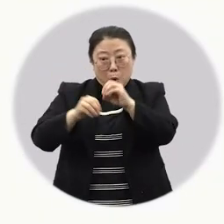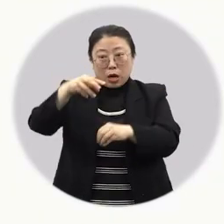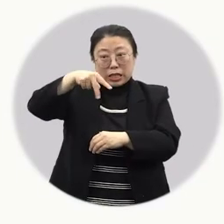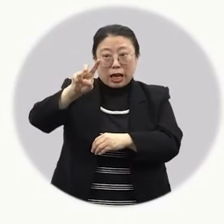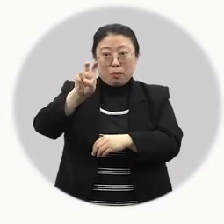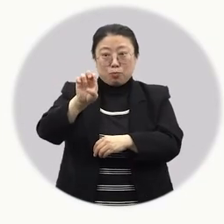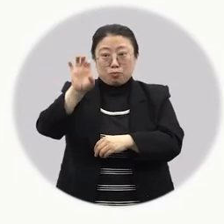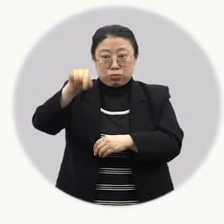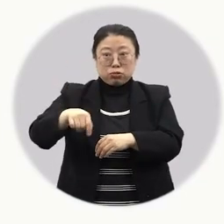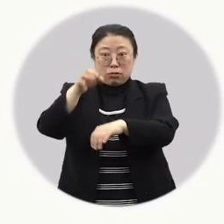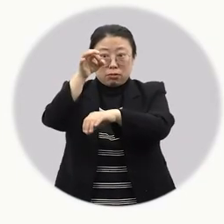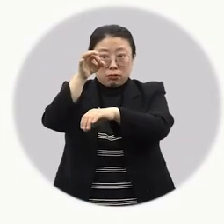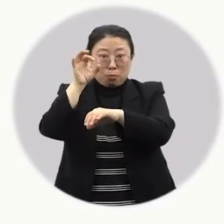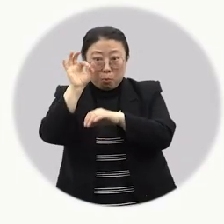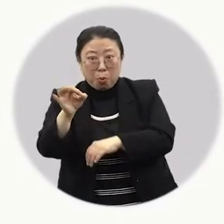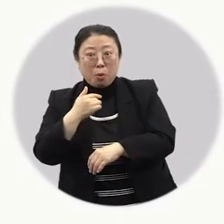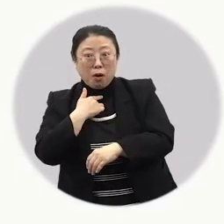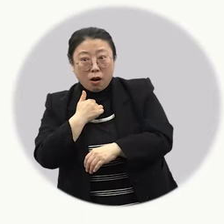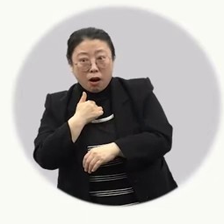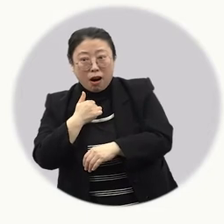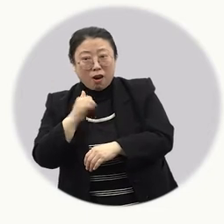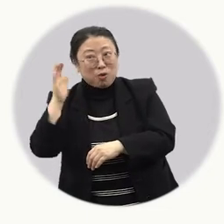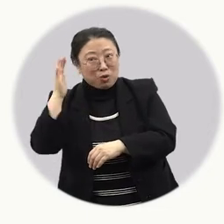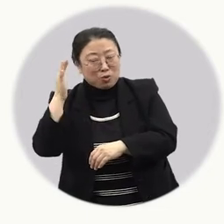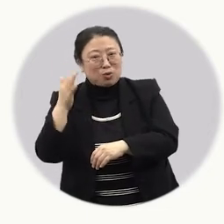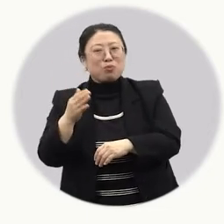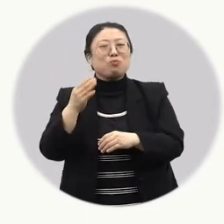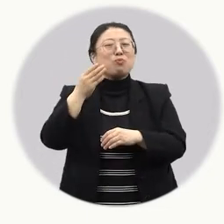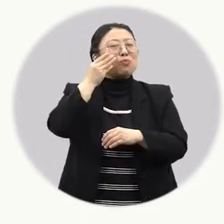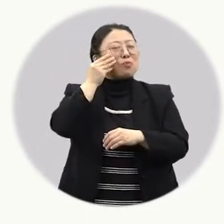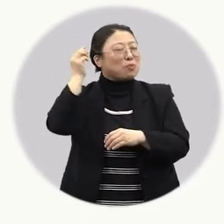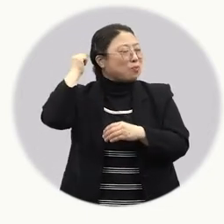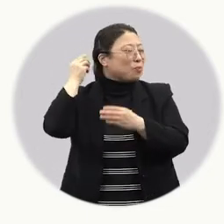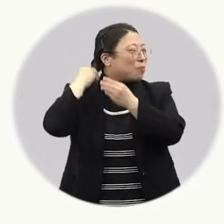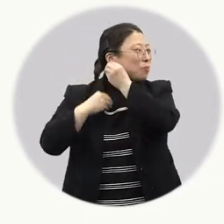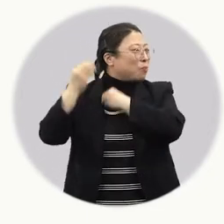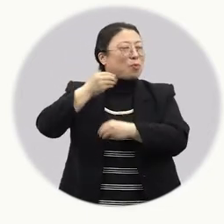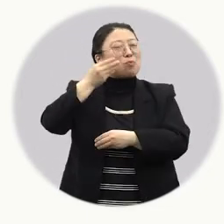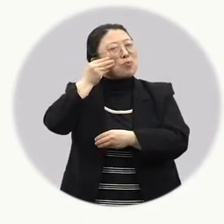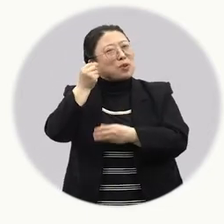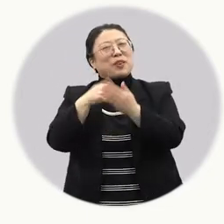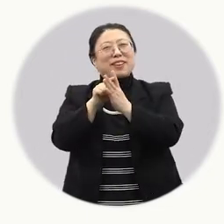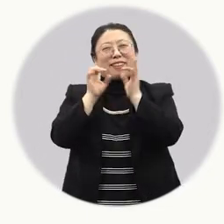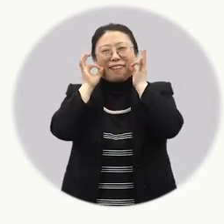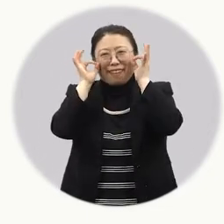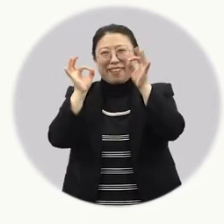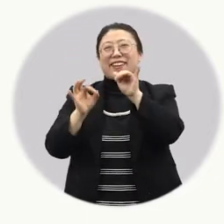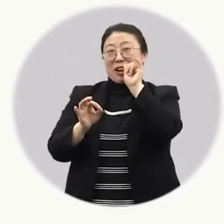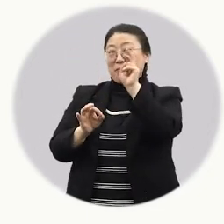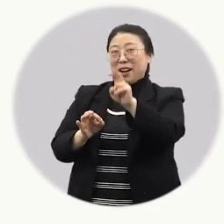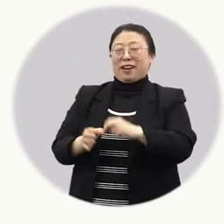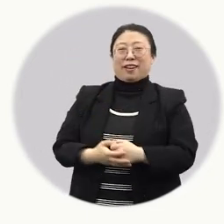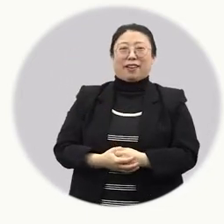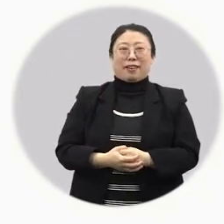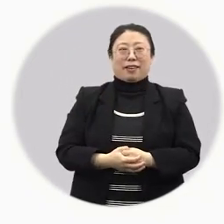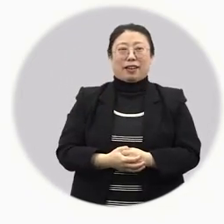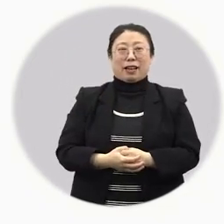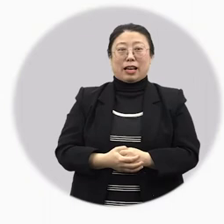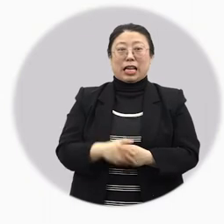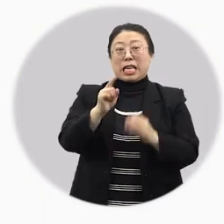창포 성분이 들어간 샴푸를 마트에서 본 적이 있는데 요즘에도 부드러운 머릿결을 위해 쓰는 건가 봐요.